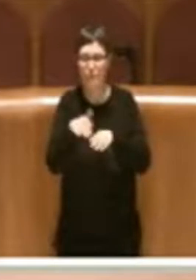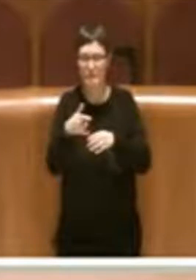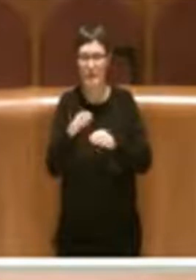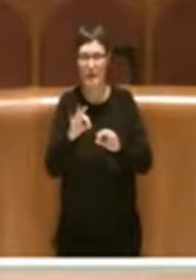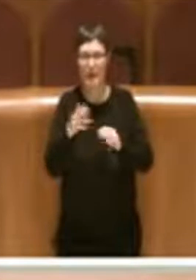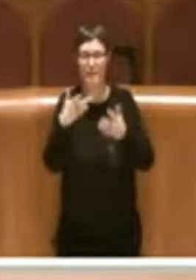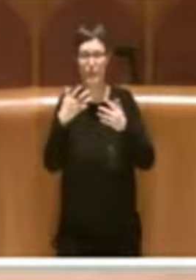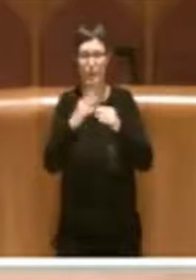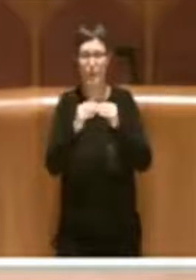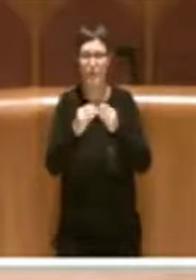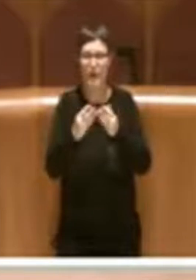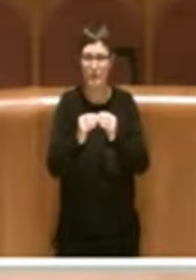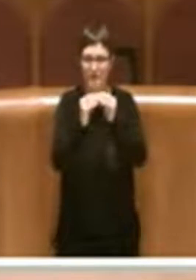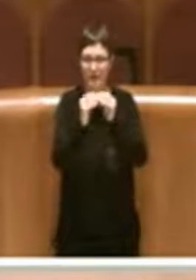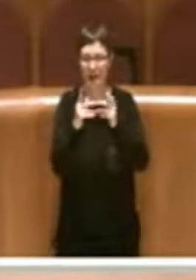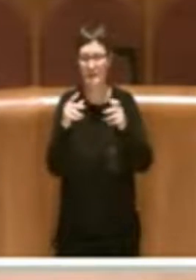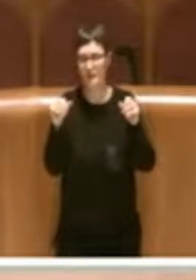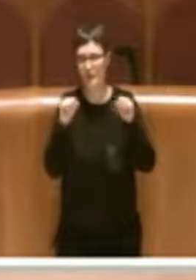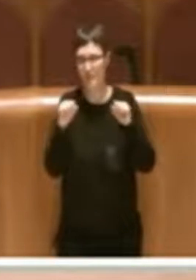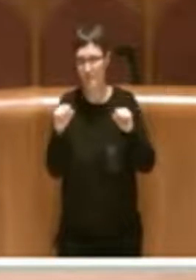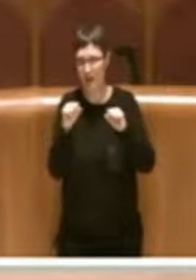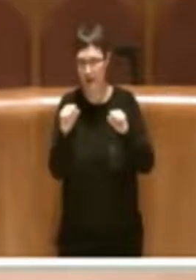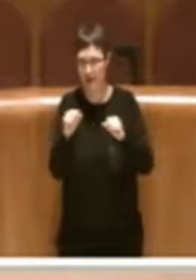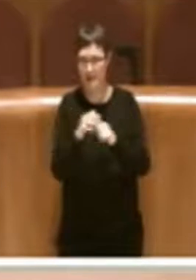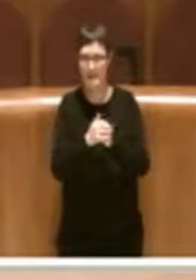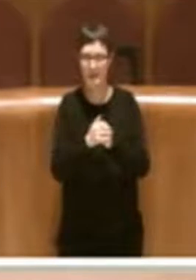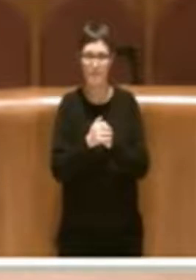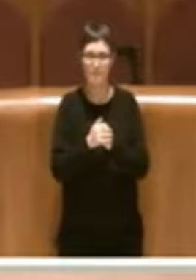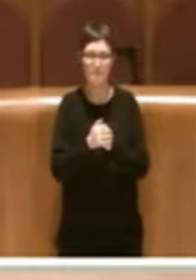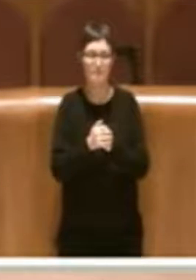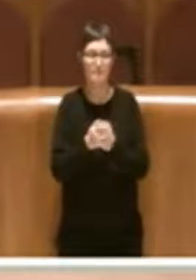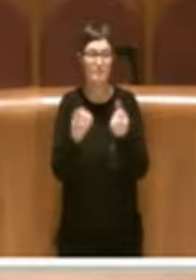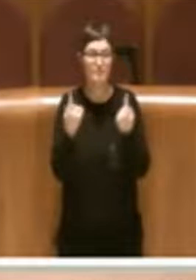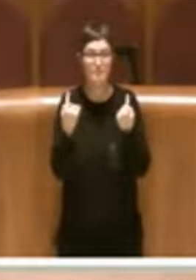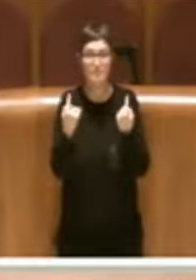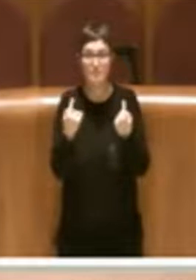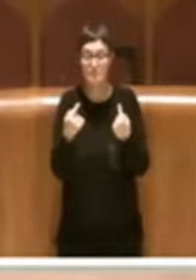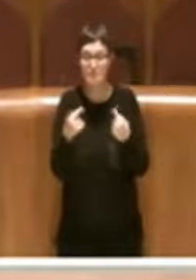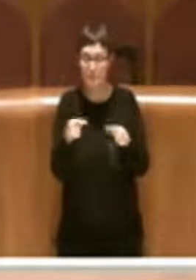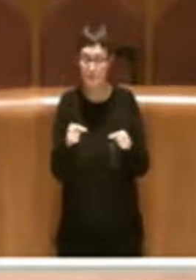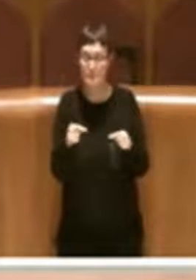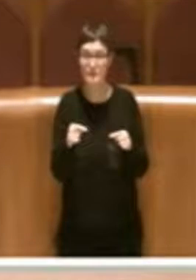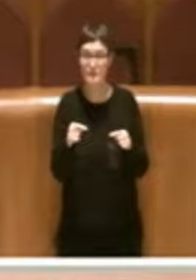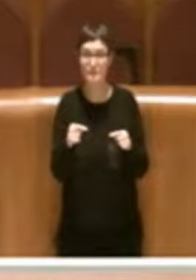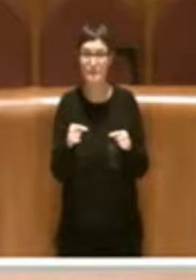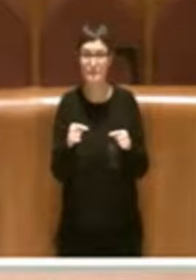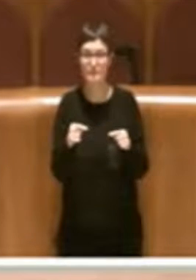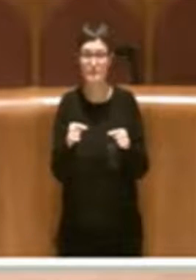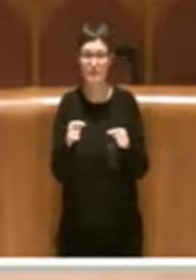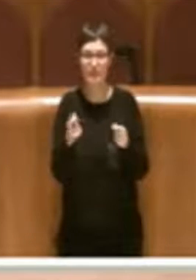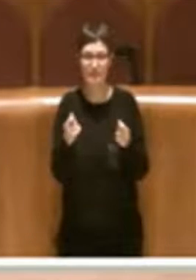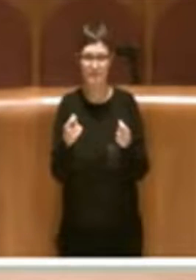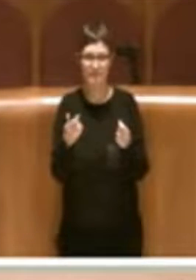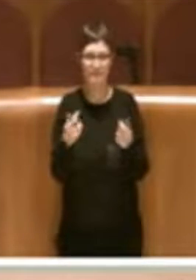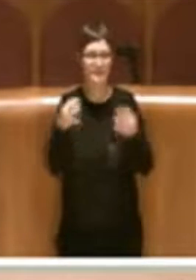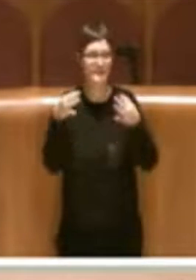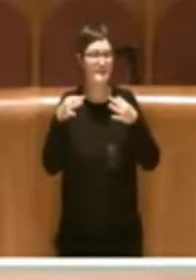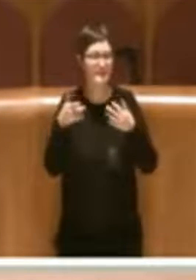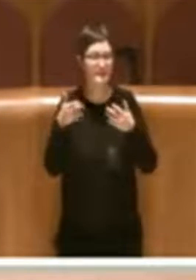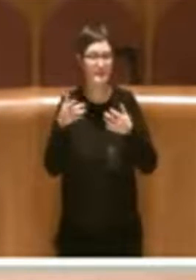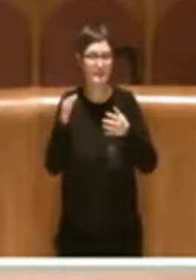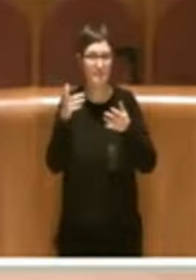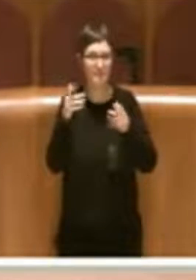farà sì, a nostro avviso, che la messa a disposizione di questi spazi sarà sempre